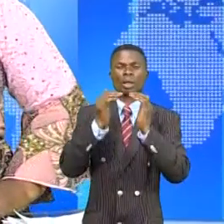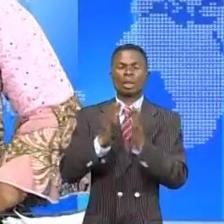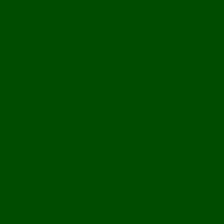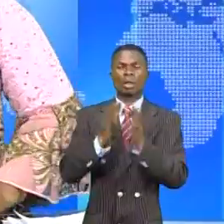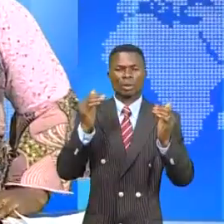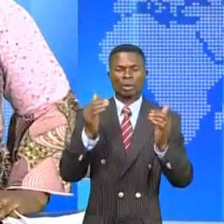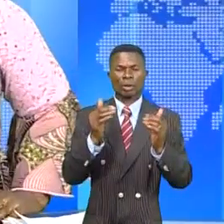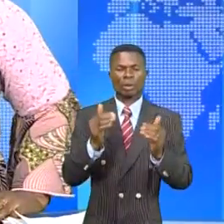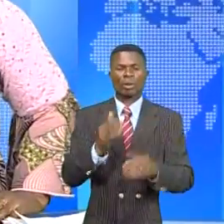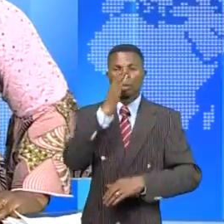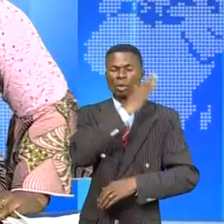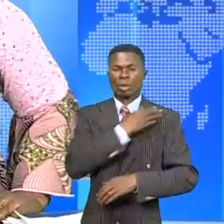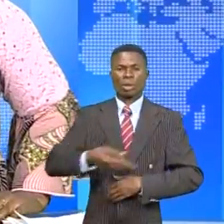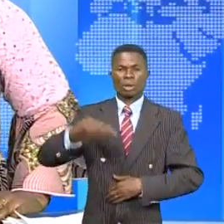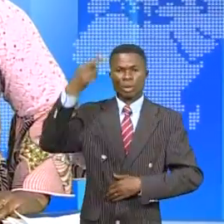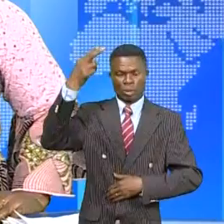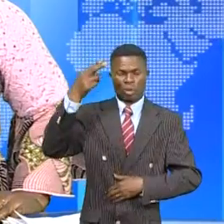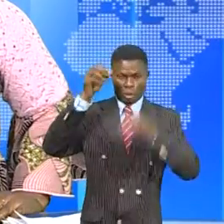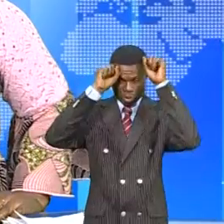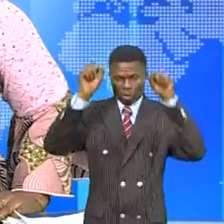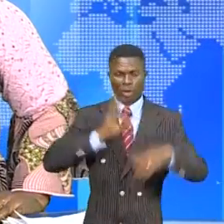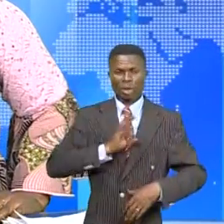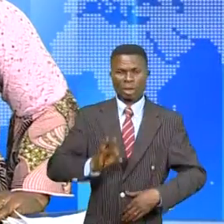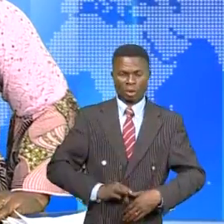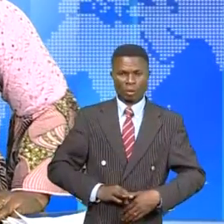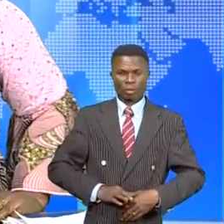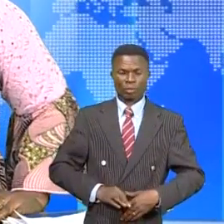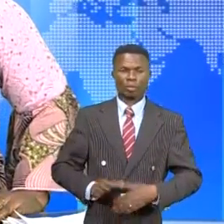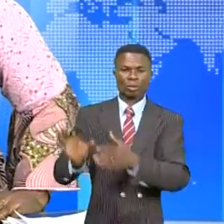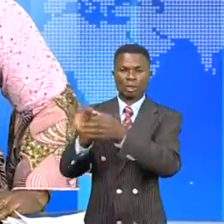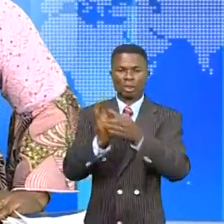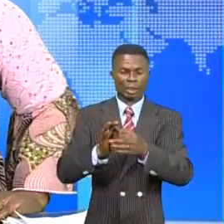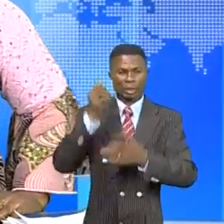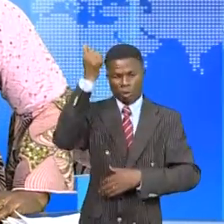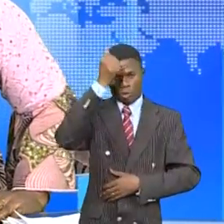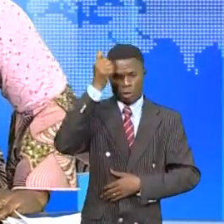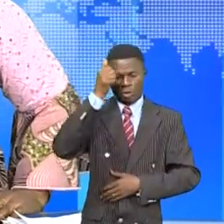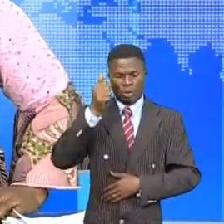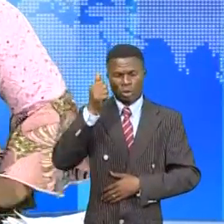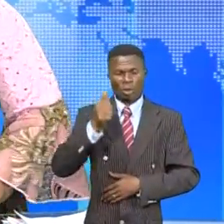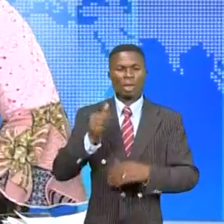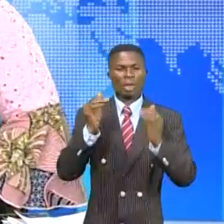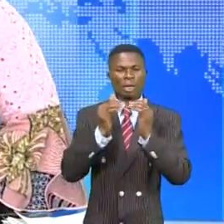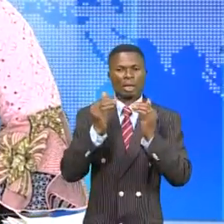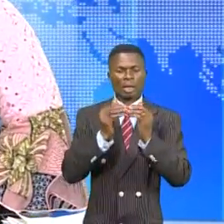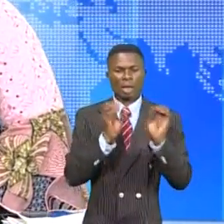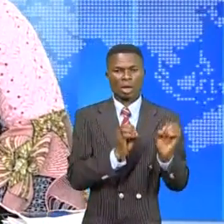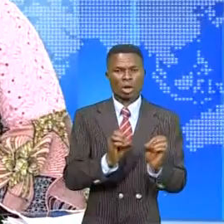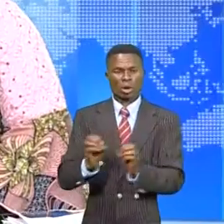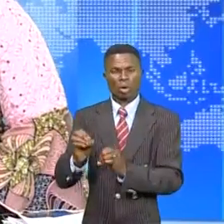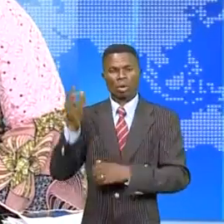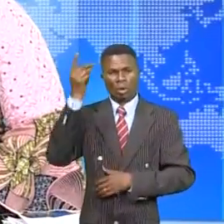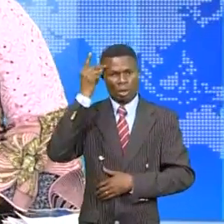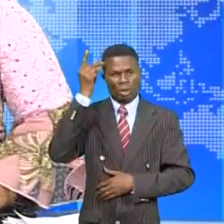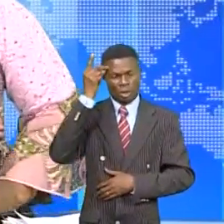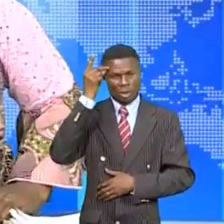'événement du chef de l'État Félix-Antoine Tiseké-Tilombo à la tête de l'Union Sacrée a été récemment organisé à Kinshasa